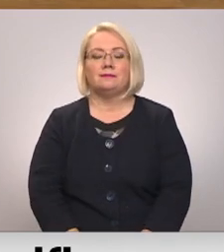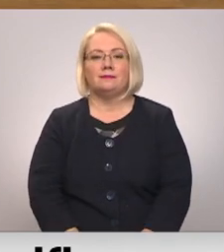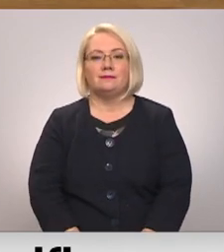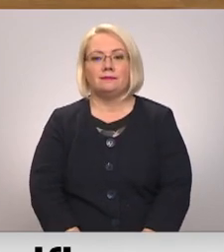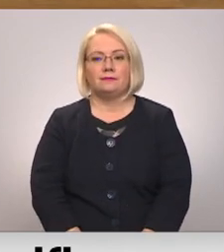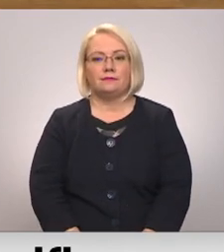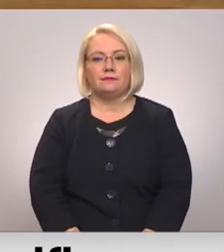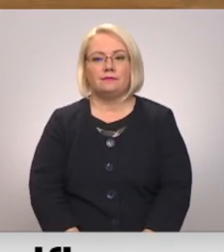Pitskis, Latvijas televīzija.